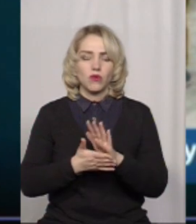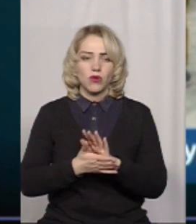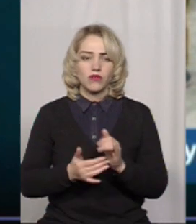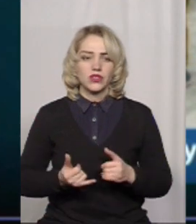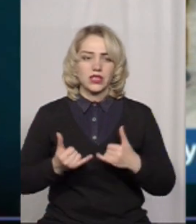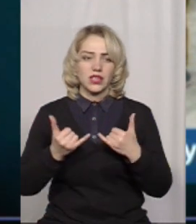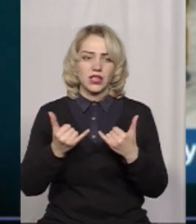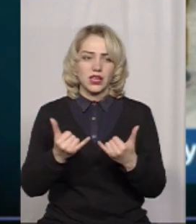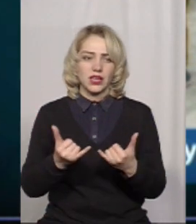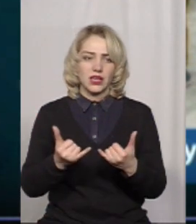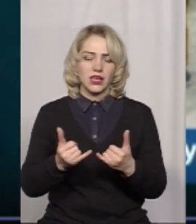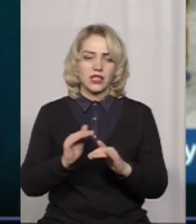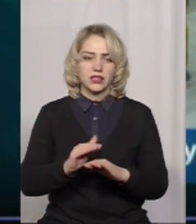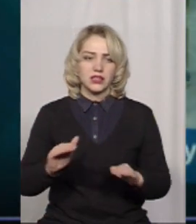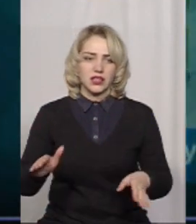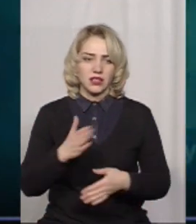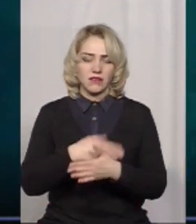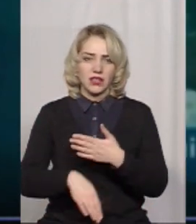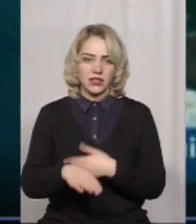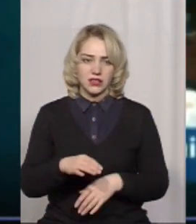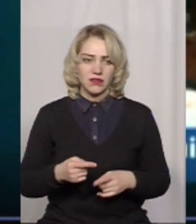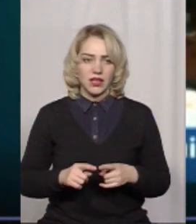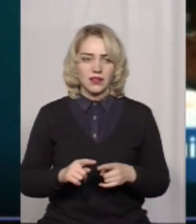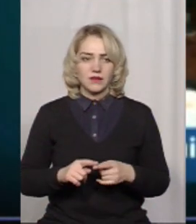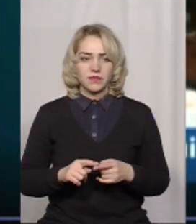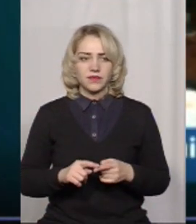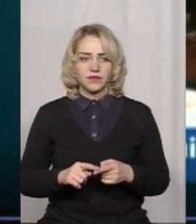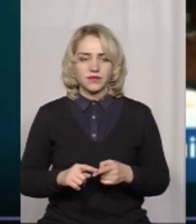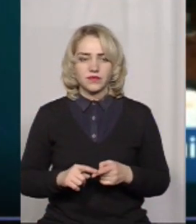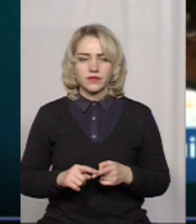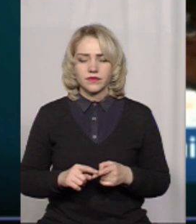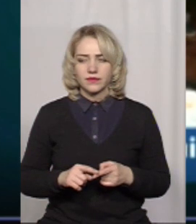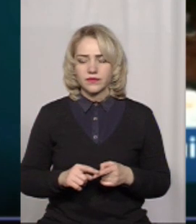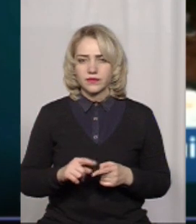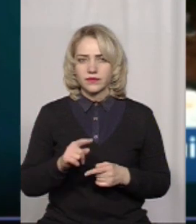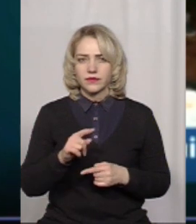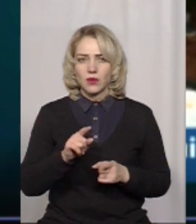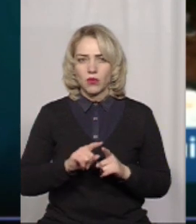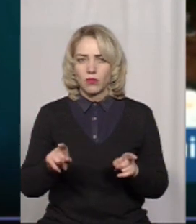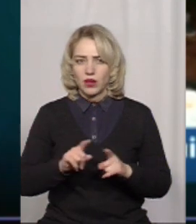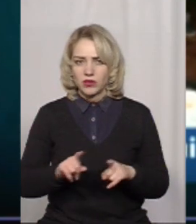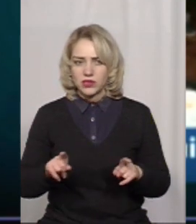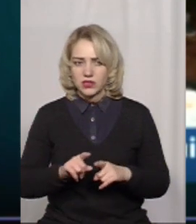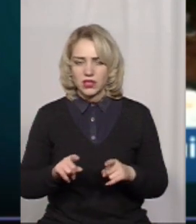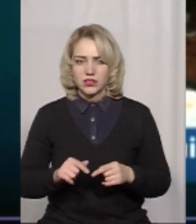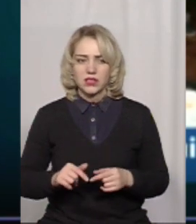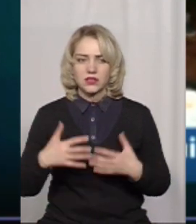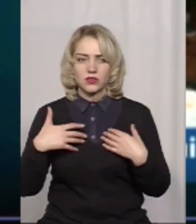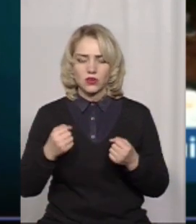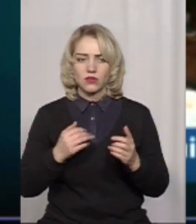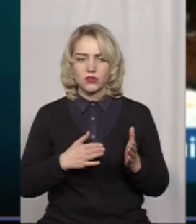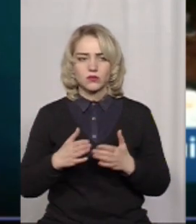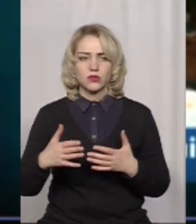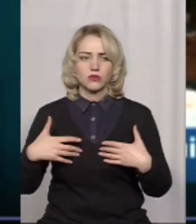для дітей-інвалідів. Потім Rest for Bicycle – це популяризація, відповідно, здорового